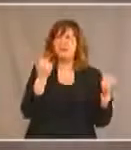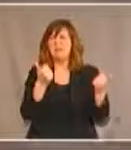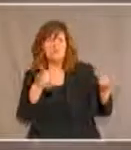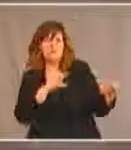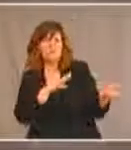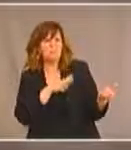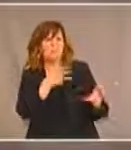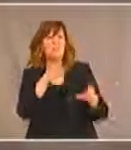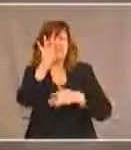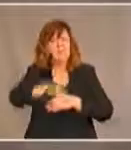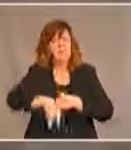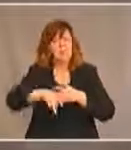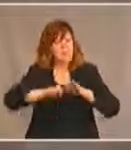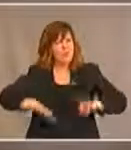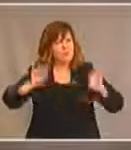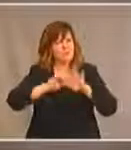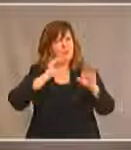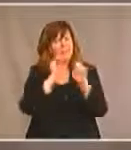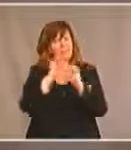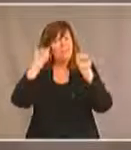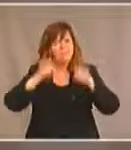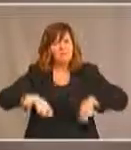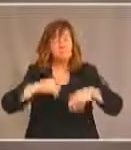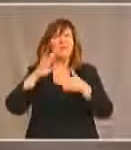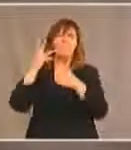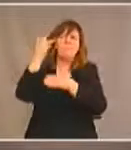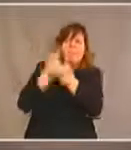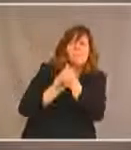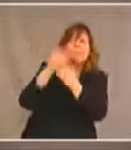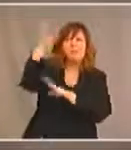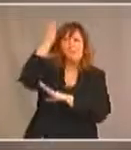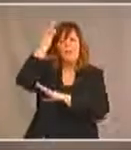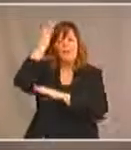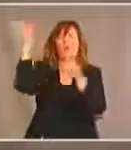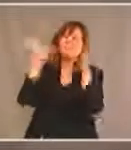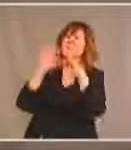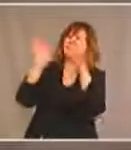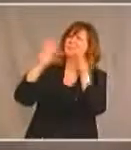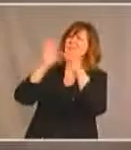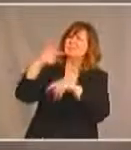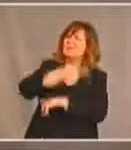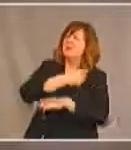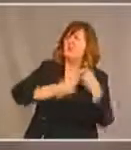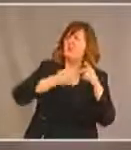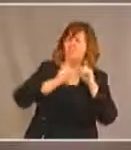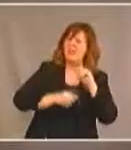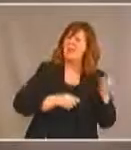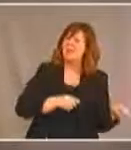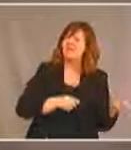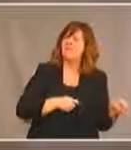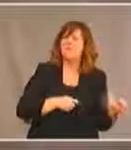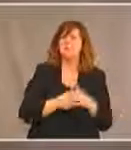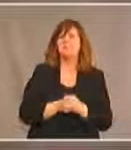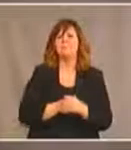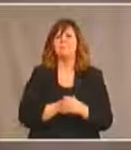pourquoi nous devons travailler très fort avec nos partenaires fédéraux pour régler ce grave problème. Il y a encore beaucoup à dire